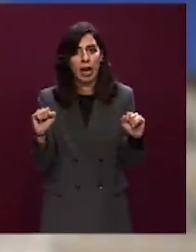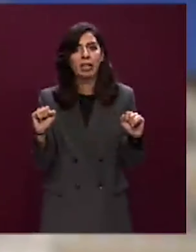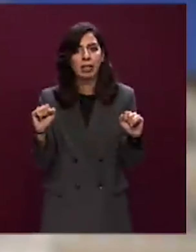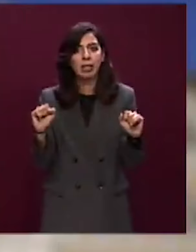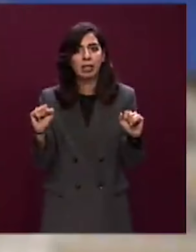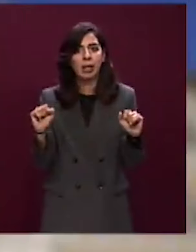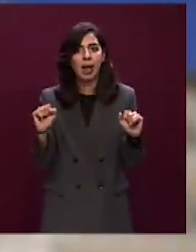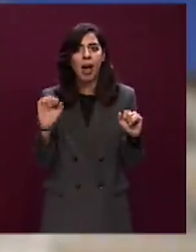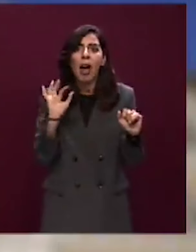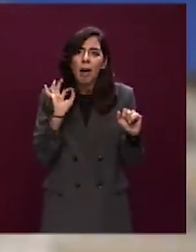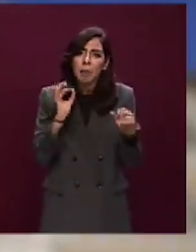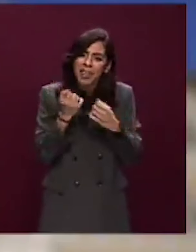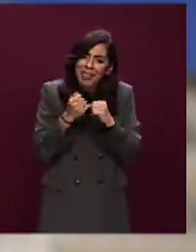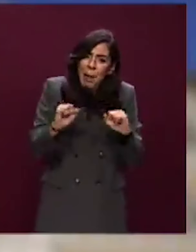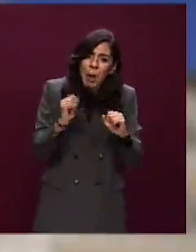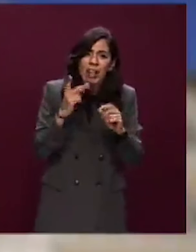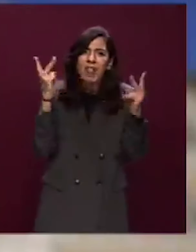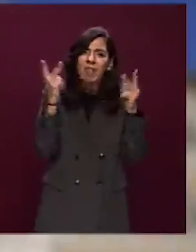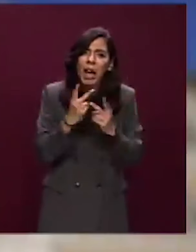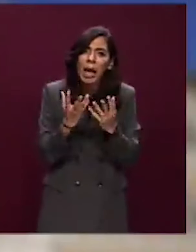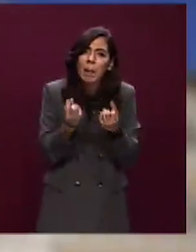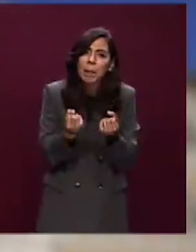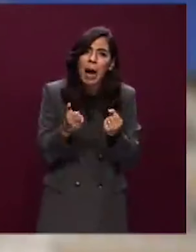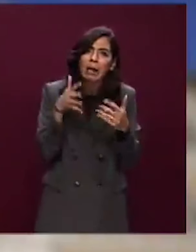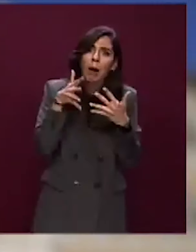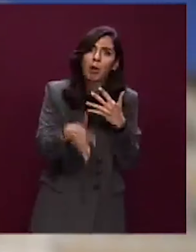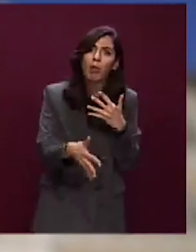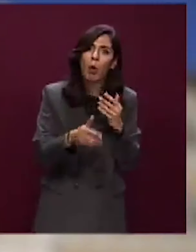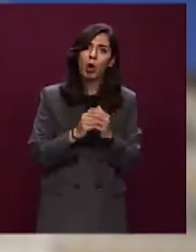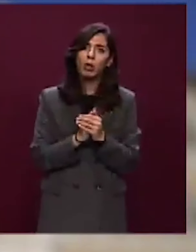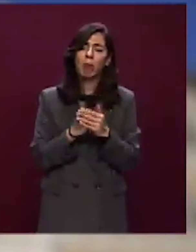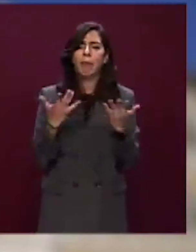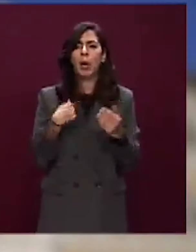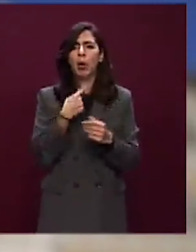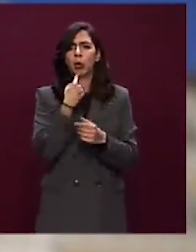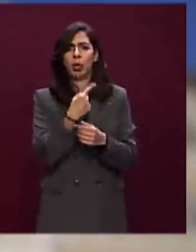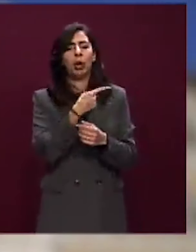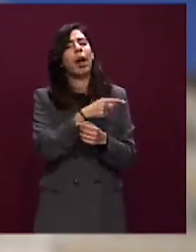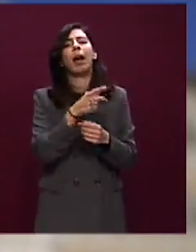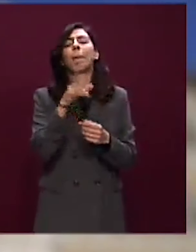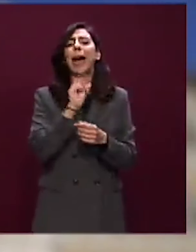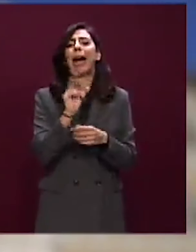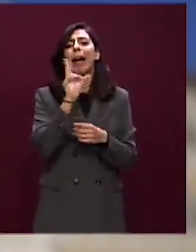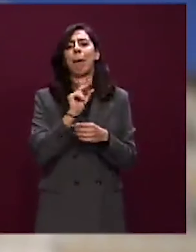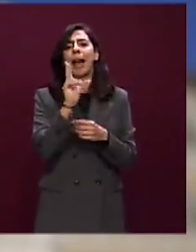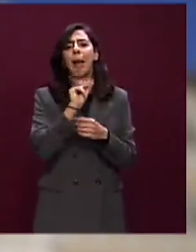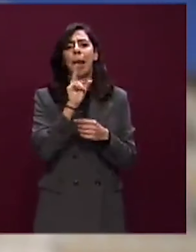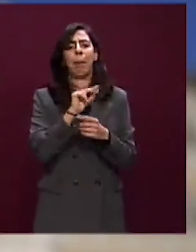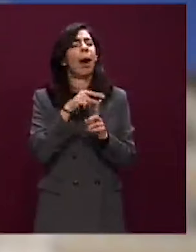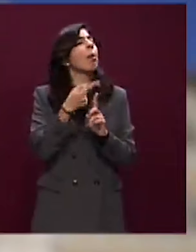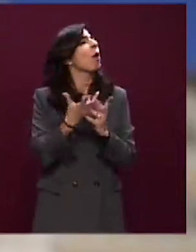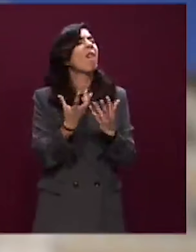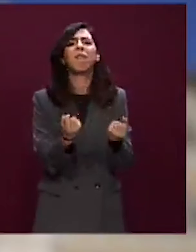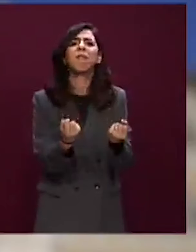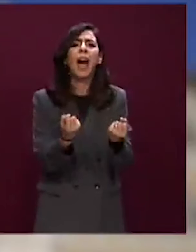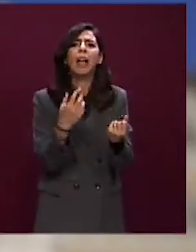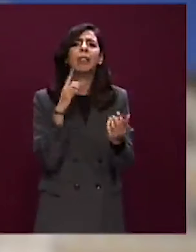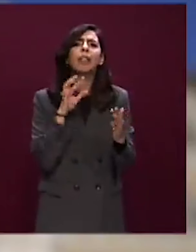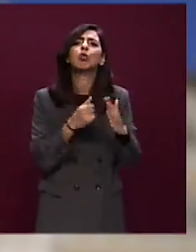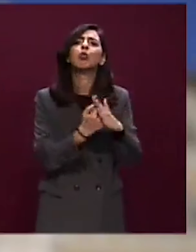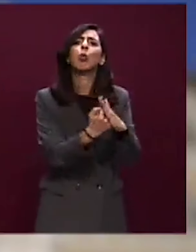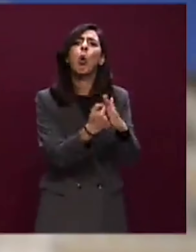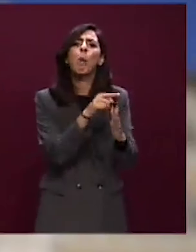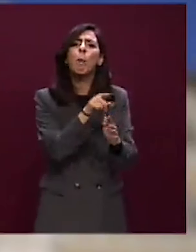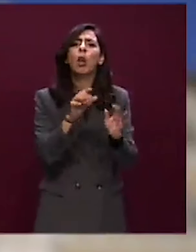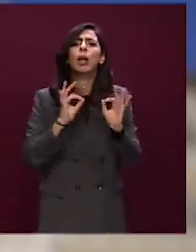profondità. E allora io dico, ma voi, a parte le parole, ma cosa state facendo per le forze dell'ordine?